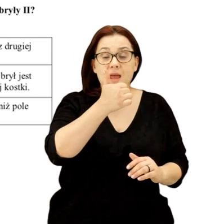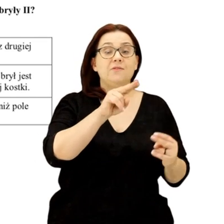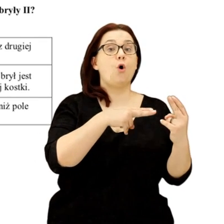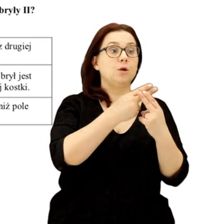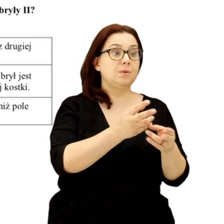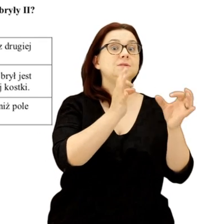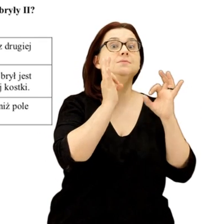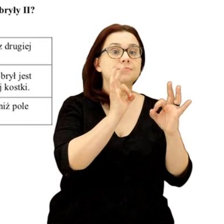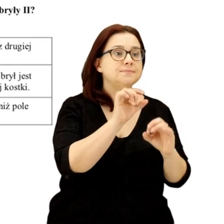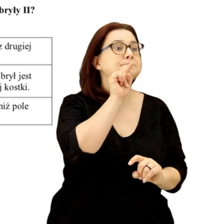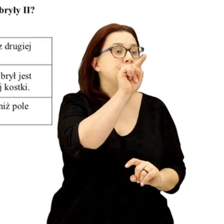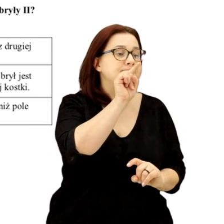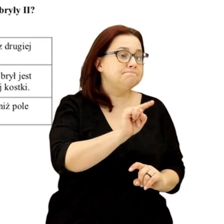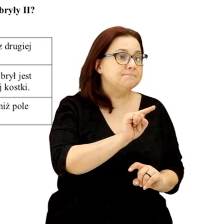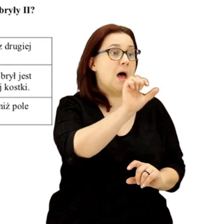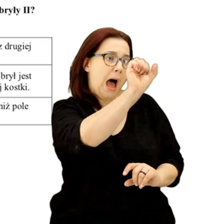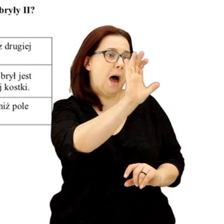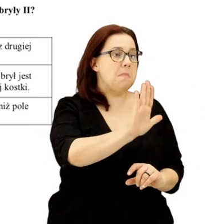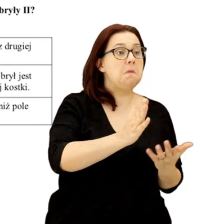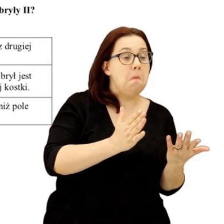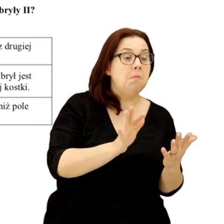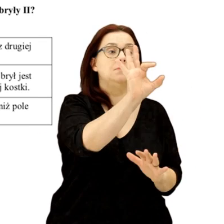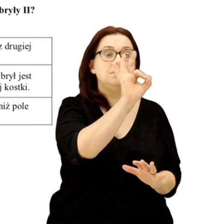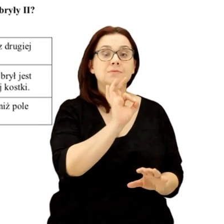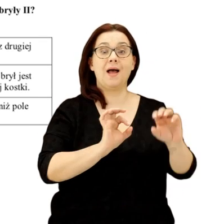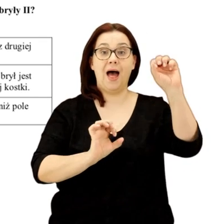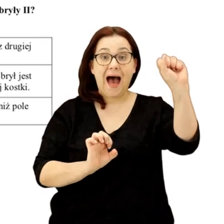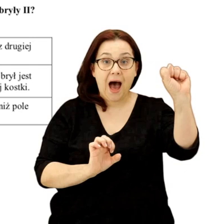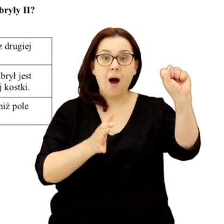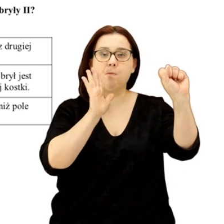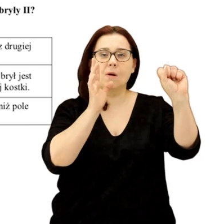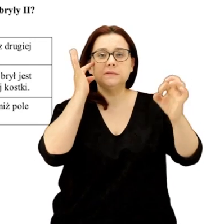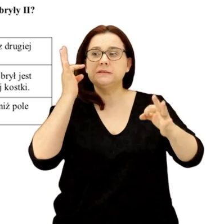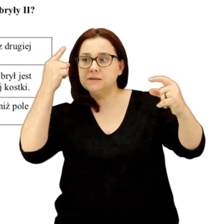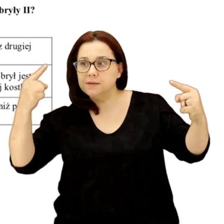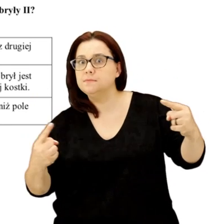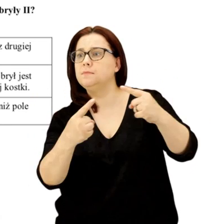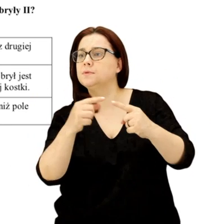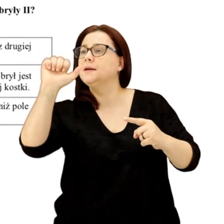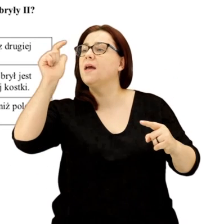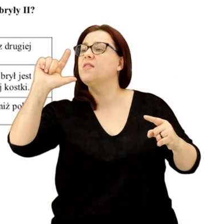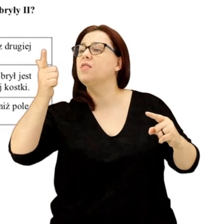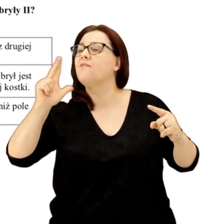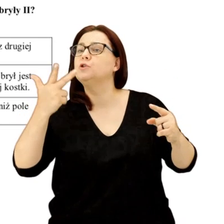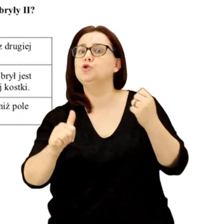odpowiedź, a potem jej uzasadnienie. Jeżeli wybierzemy odpowiedź A i drugie uzasadnienie,